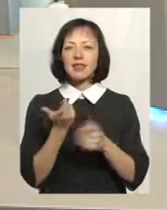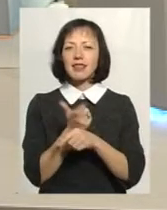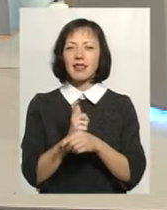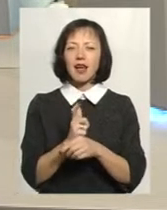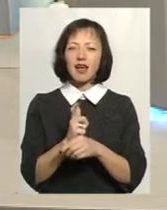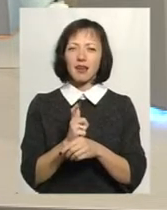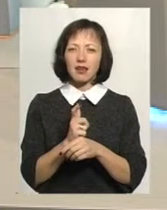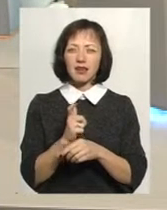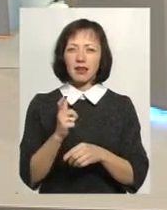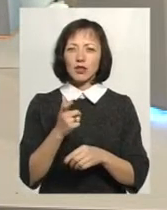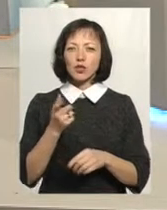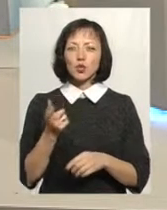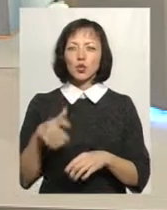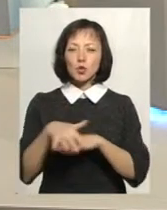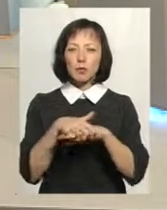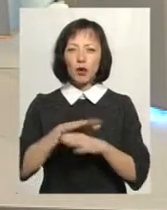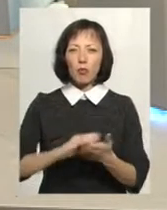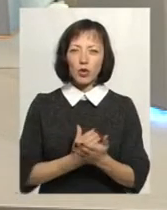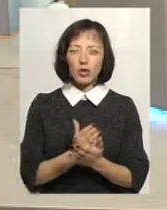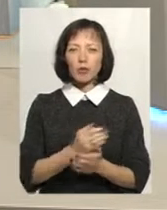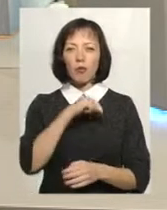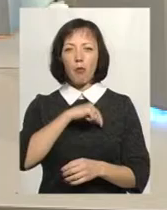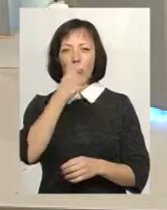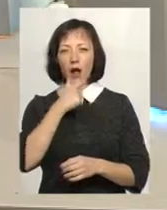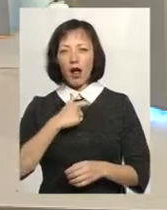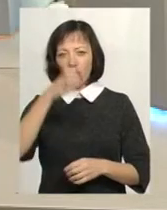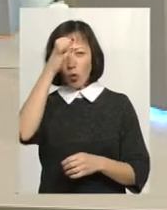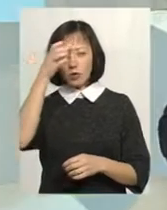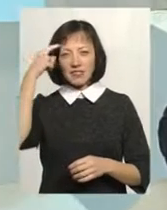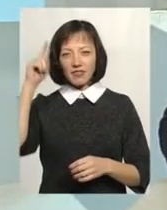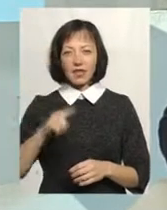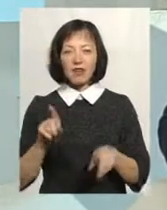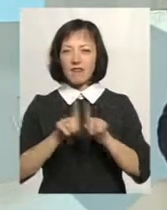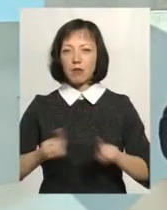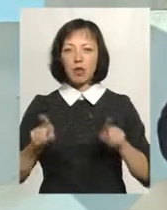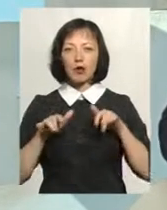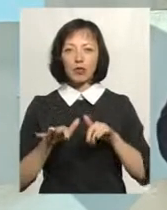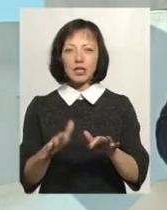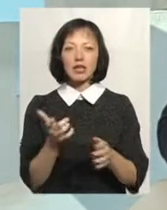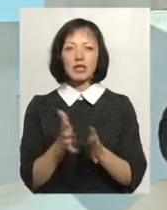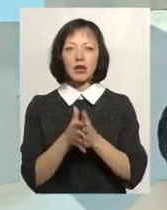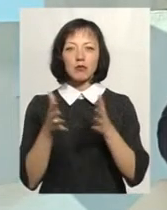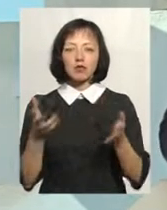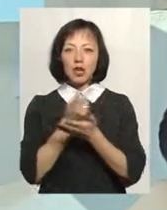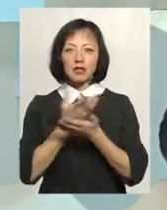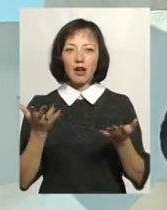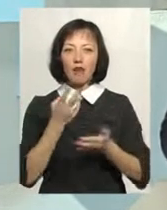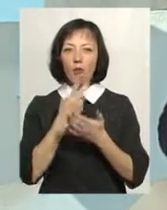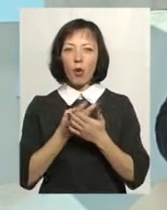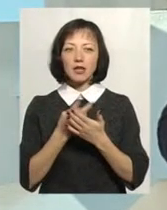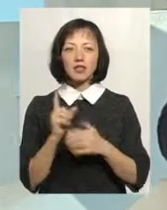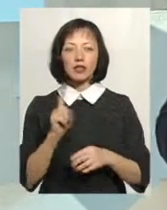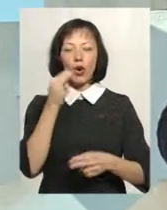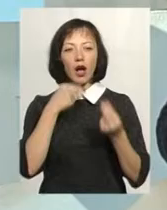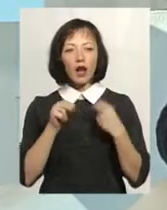-політичний, духовно-моральний, науково-освітній, феноменальний процес, найбільш яскраво показала, що